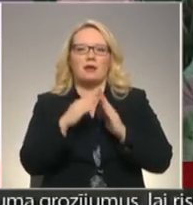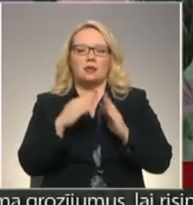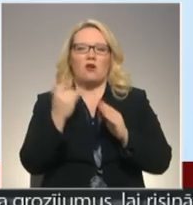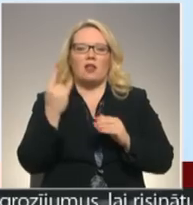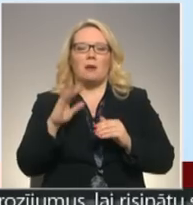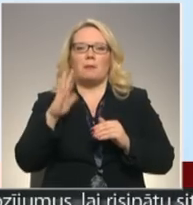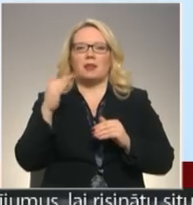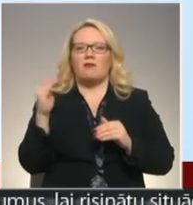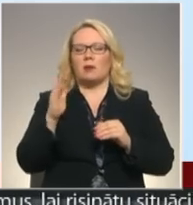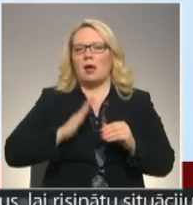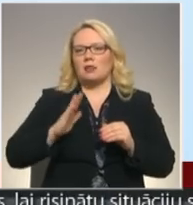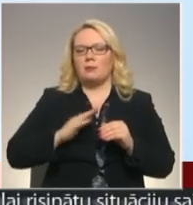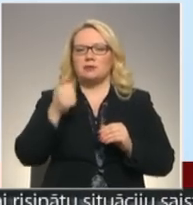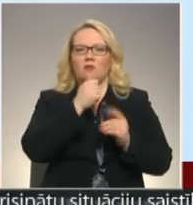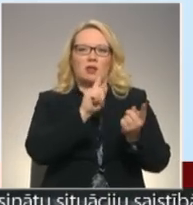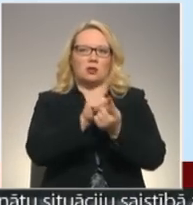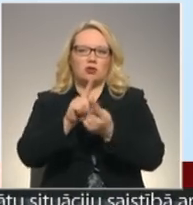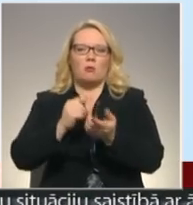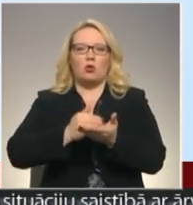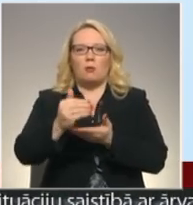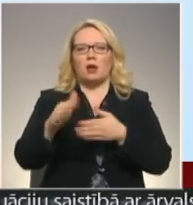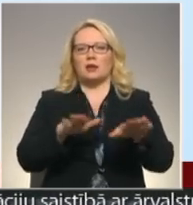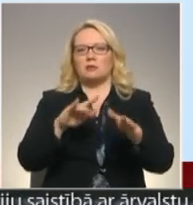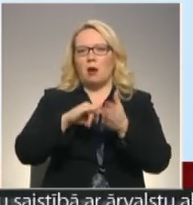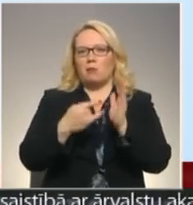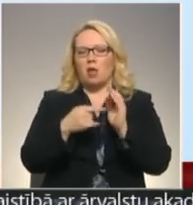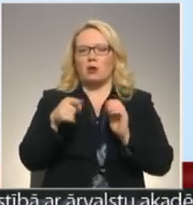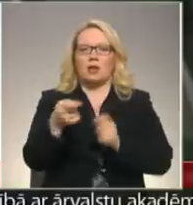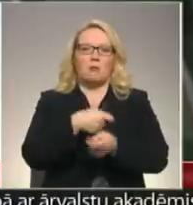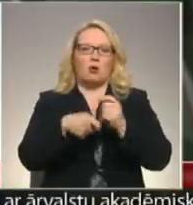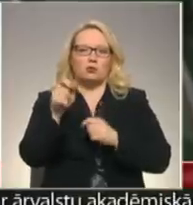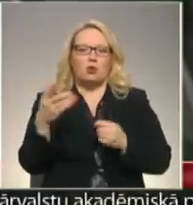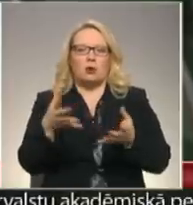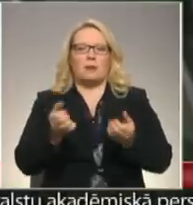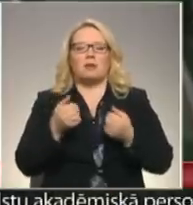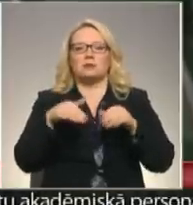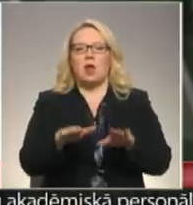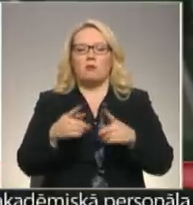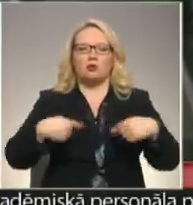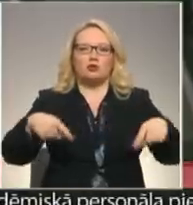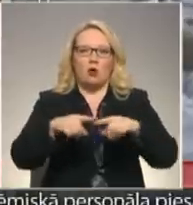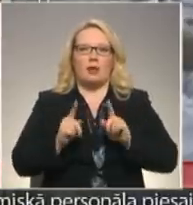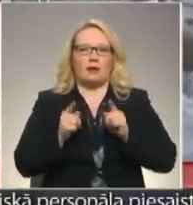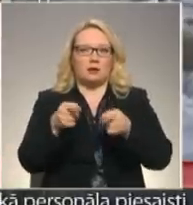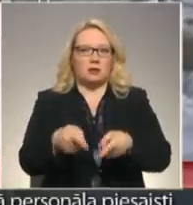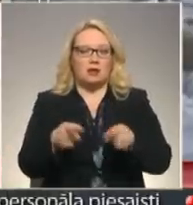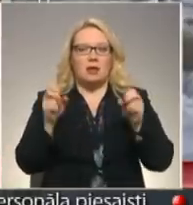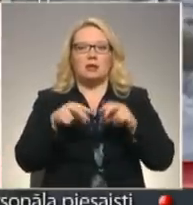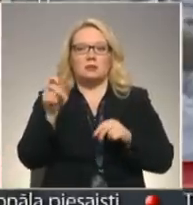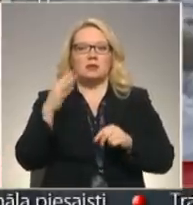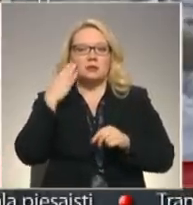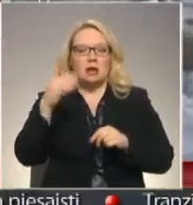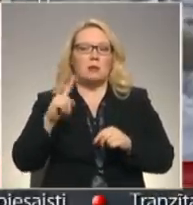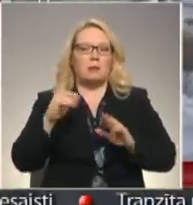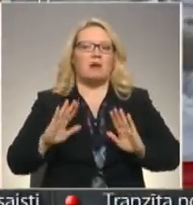5. februārī gaidāms individuālās tikšanās par turpmāko rīcības plānu ar tiem uzņēmējiem, kuri pieņems lēmumu zonā iestāties. Speciālisti cer, ka